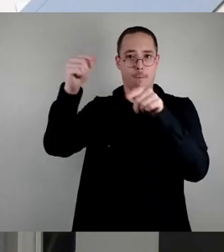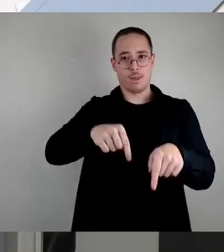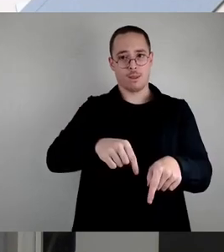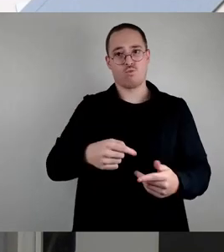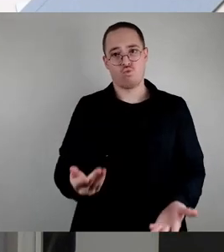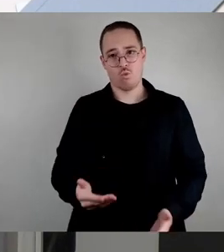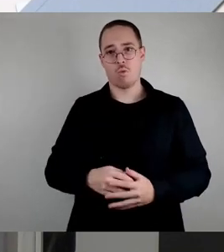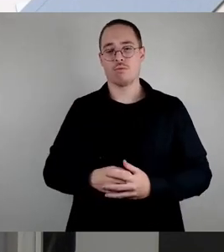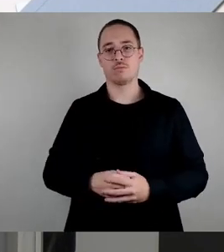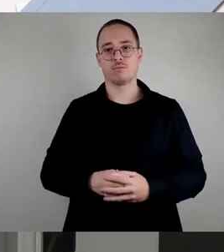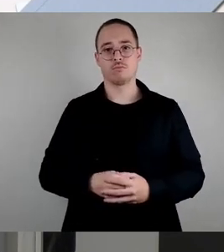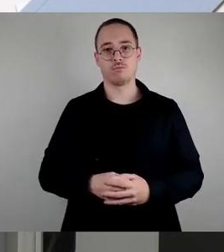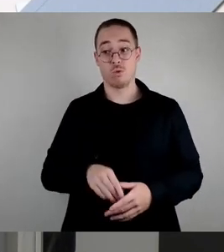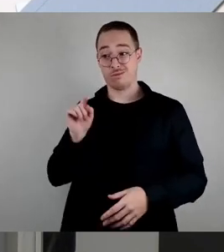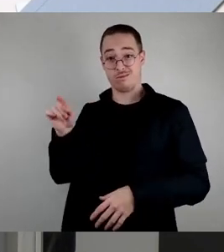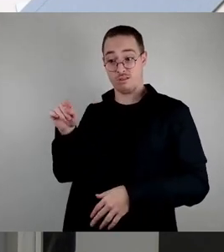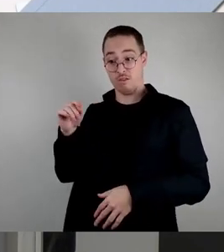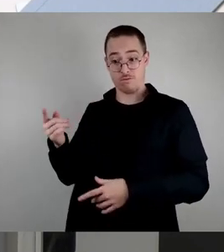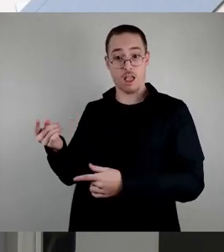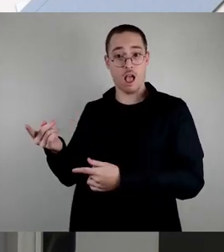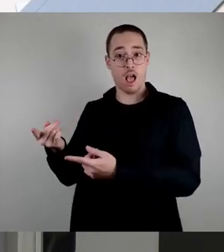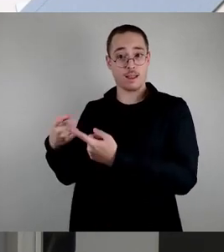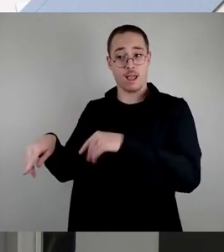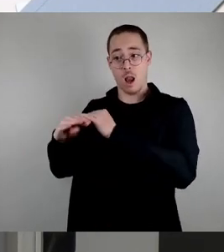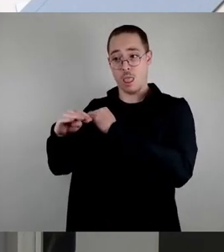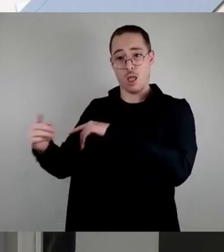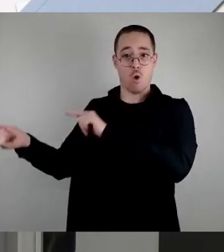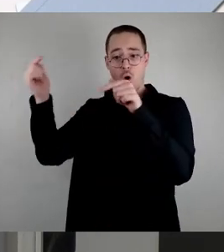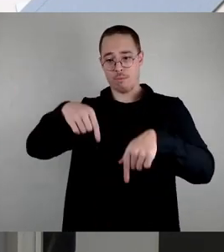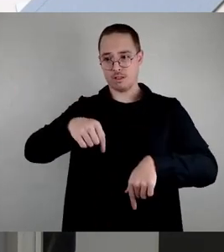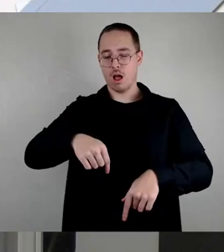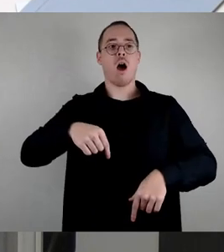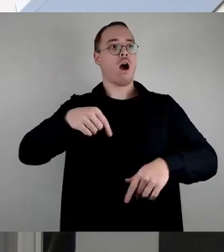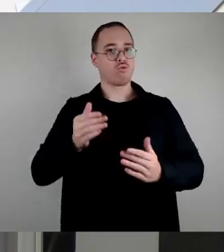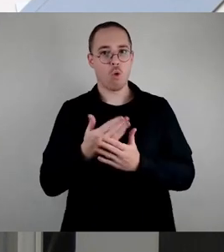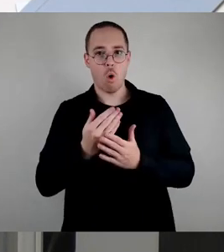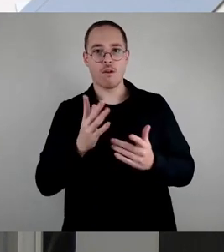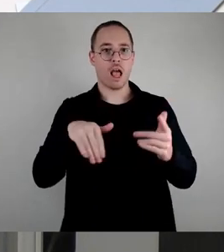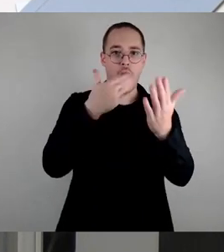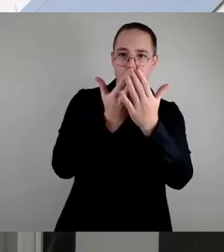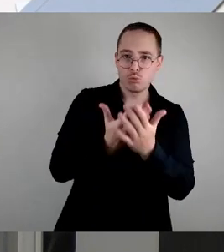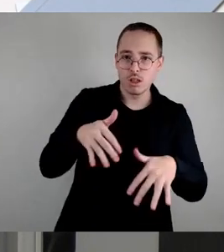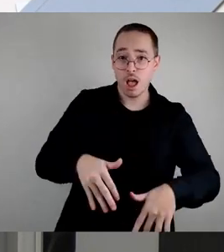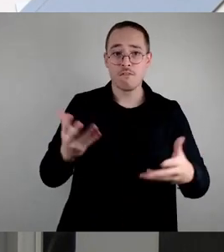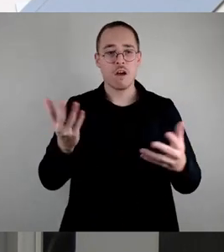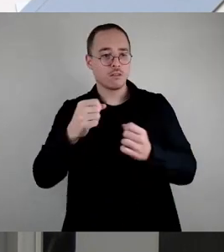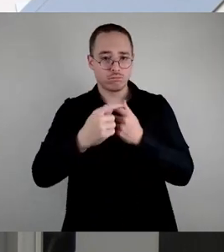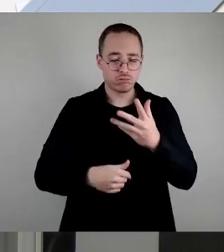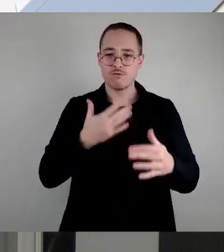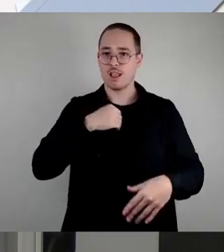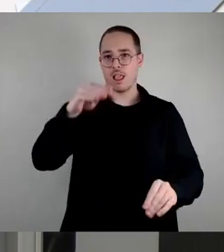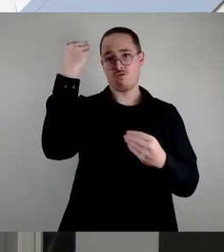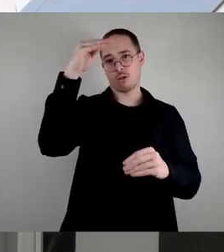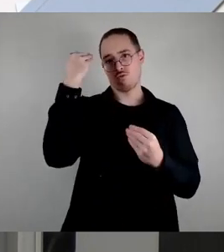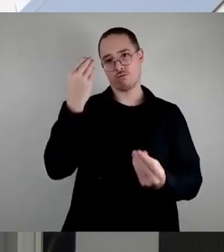werden sich vorneweg über Angebote hier vor Ort informieren wollen. Also die interkulturelle Kompetenz der Stadtverwaltung